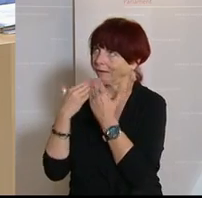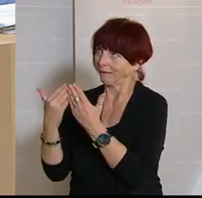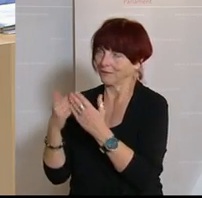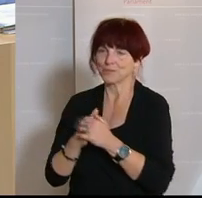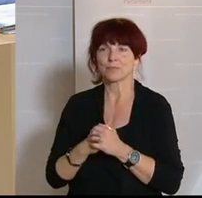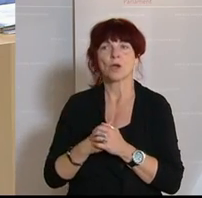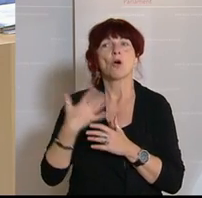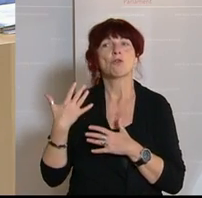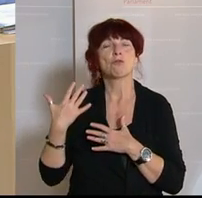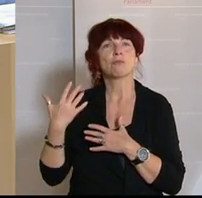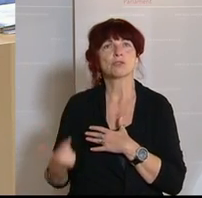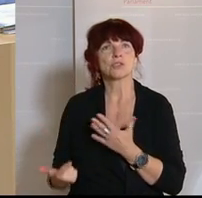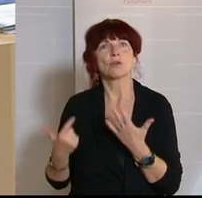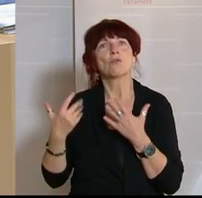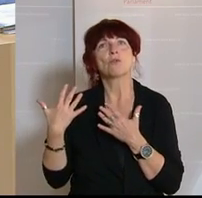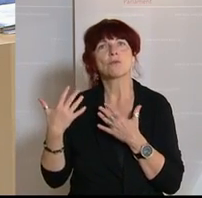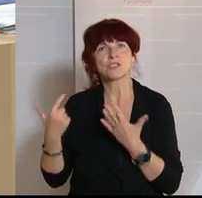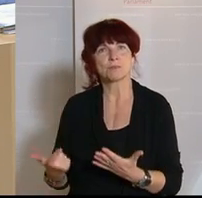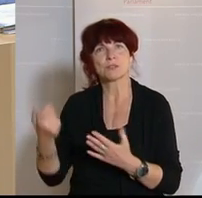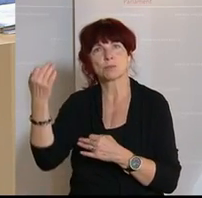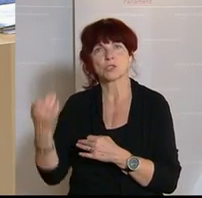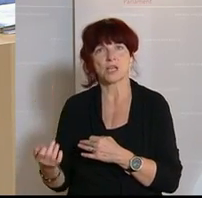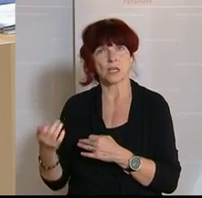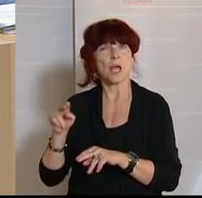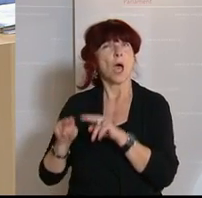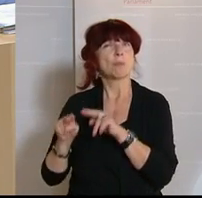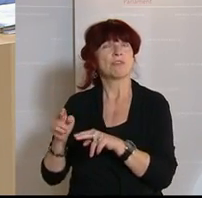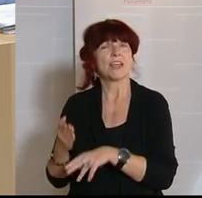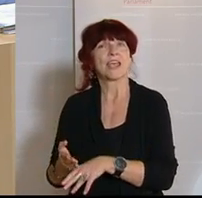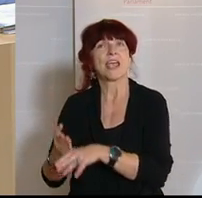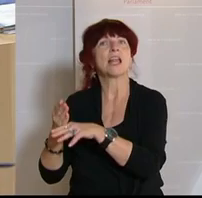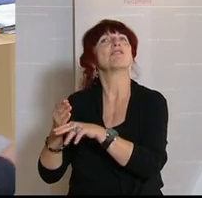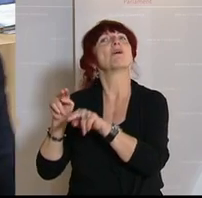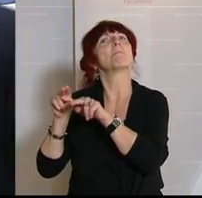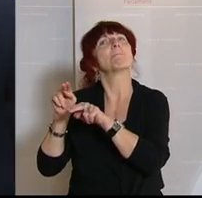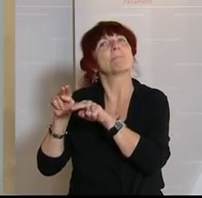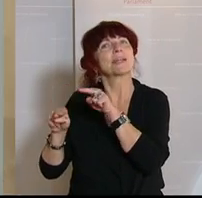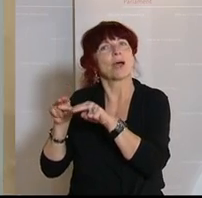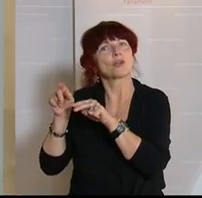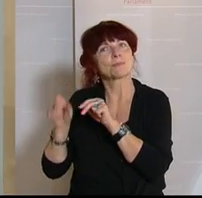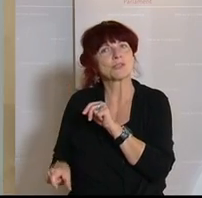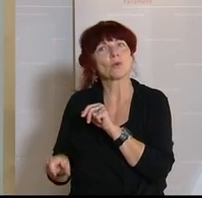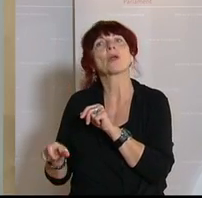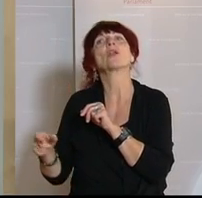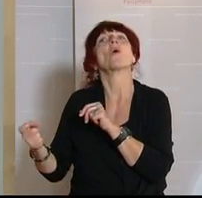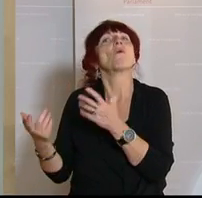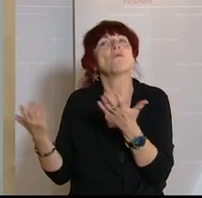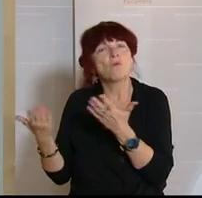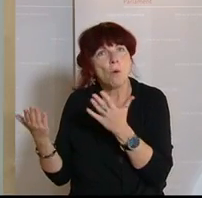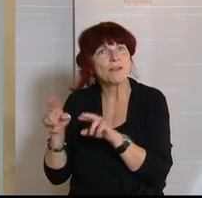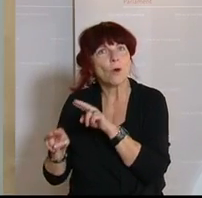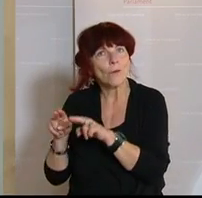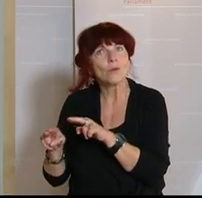Pflegegeldbezieherinnen werden zu Hause betreut. Und schon vor und auch während der Pandemie sind es vor allem die pflegenden Angehörigen